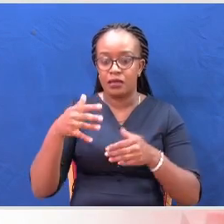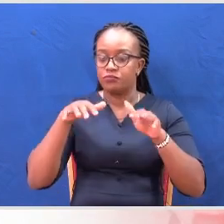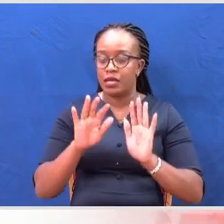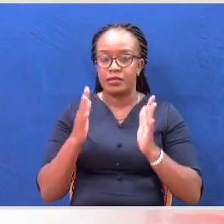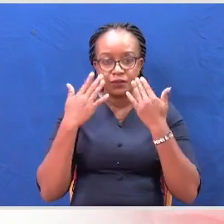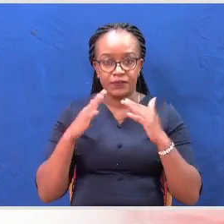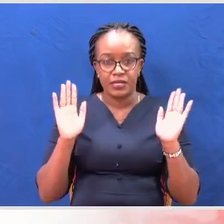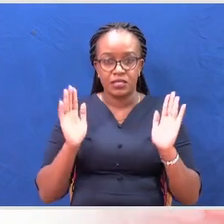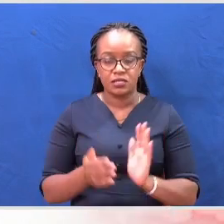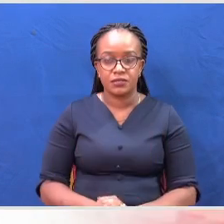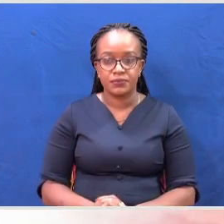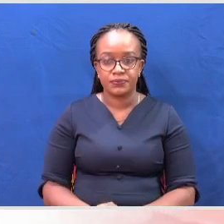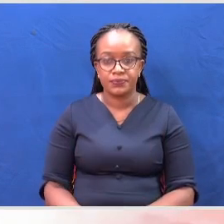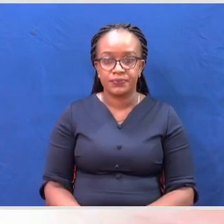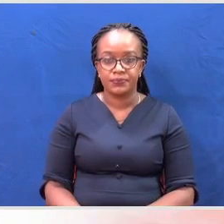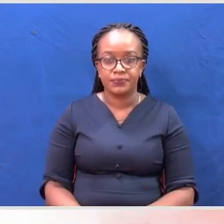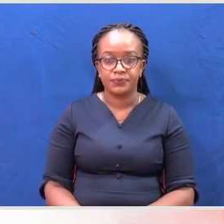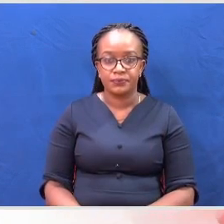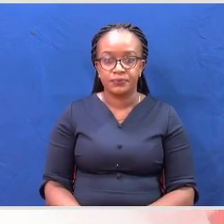Muthoka, TV47, Nairobi.